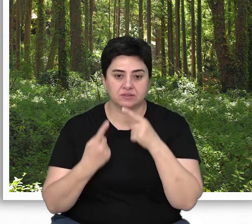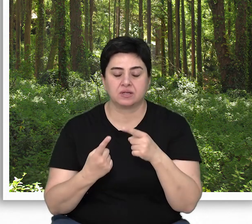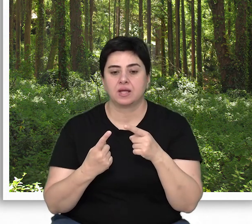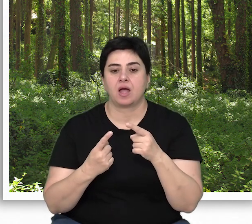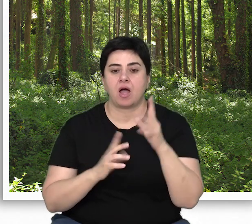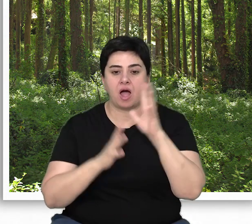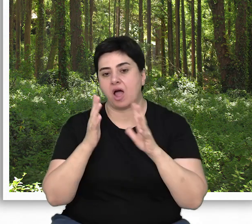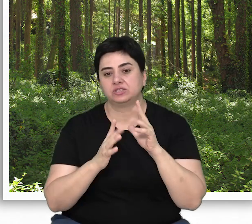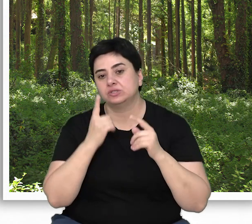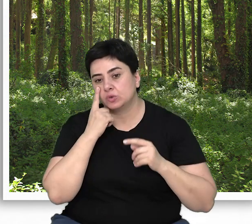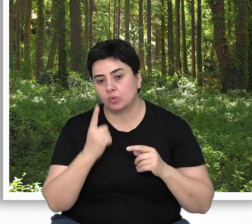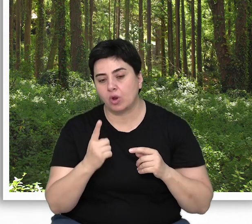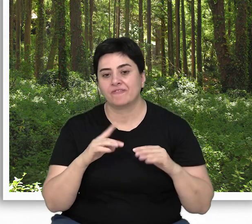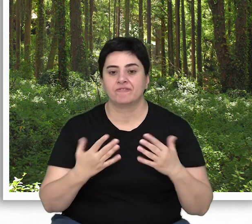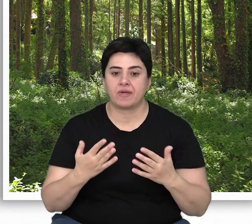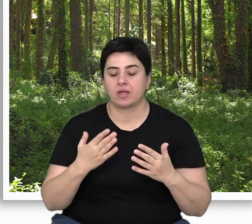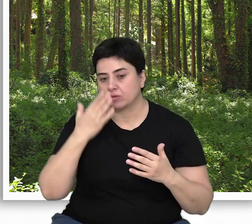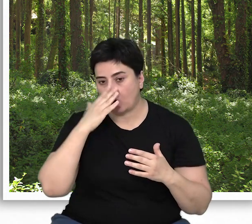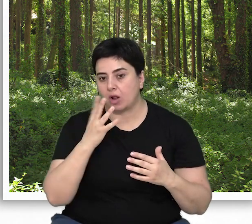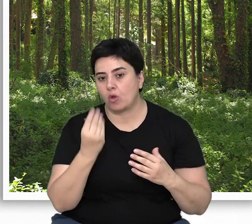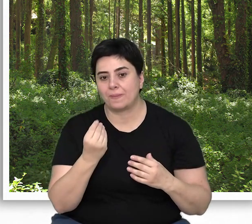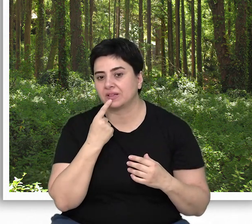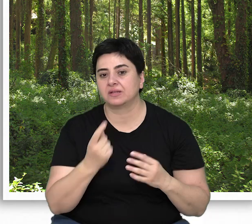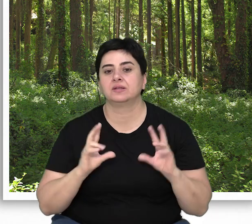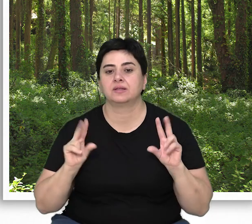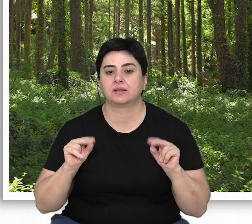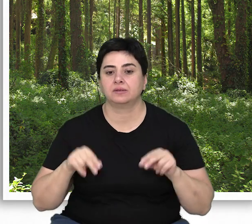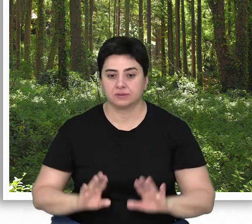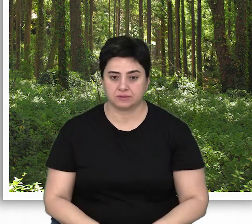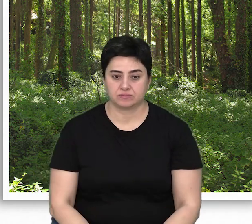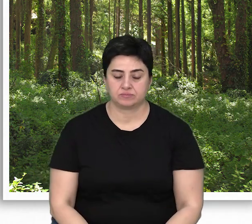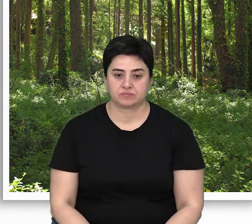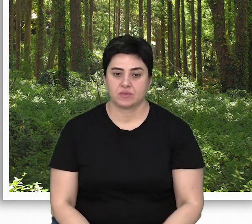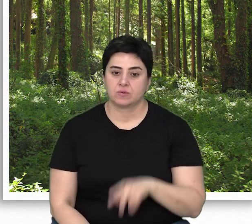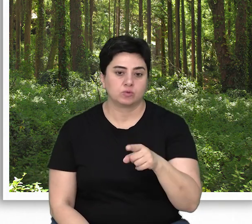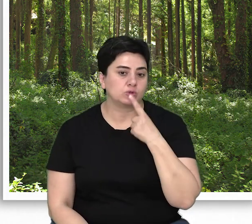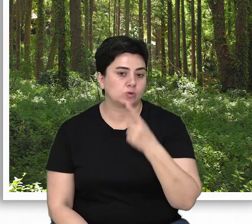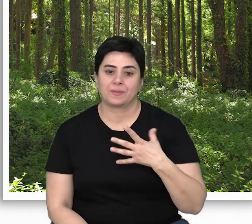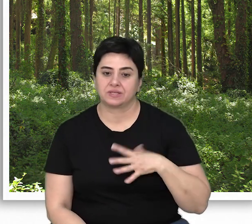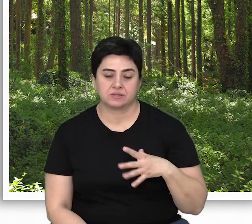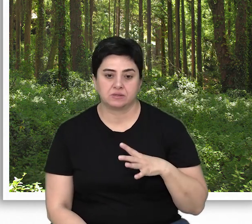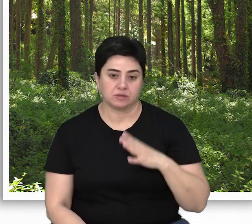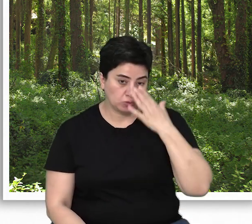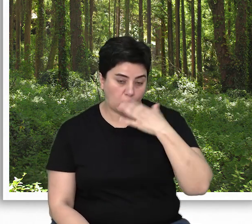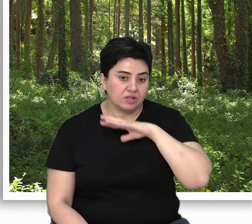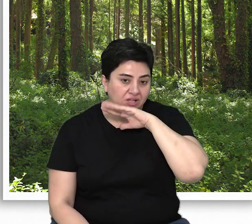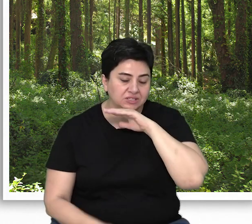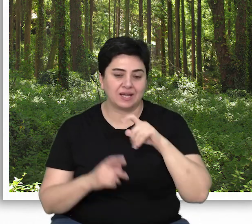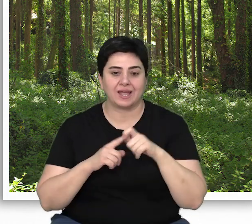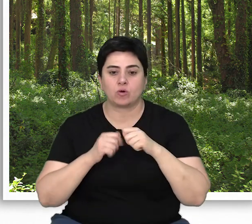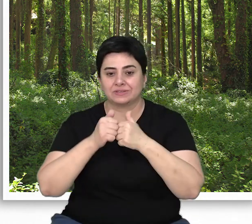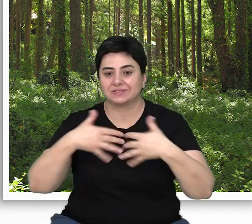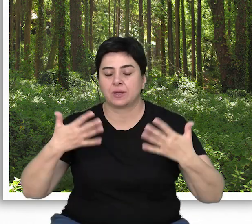yalnızca ağaç sınıflandırmasıyla veya doğal olmakla ifade edilemez. Burada ifade edilmek istenen doğal